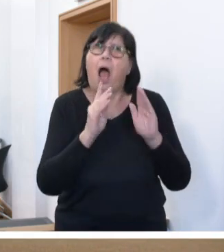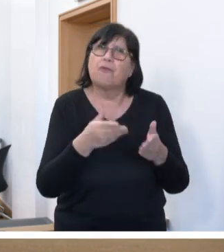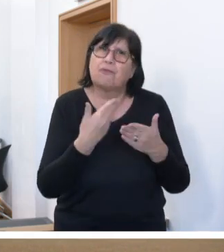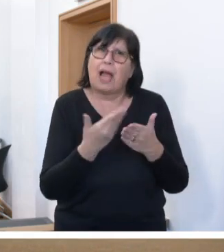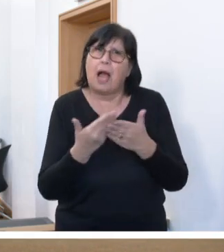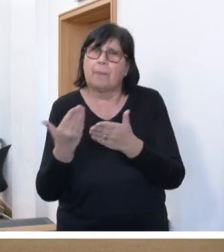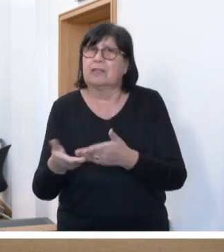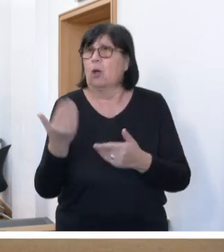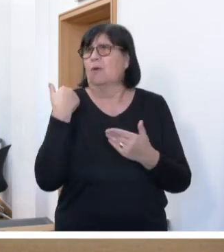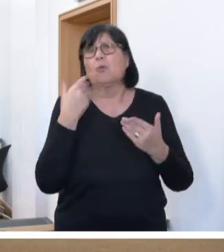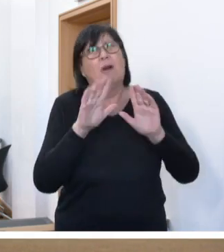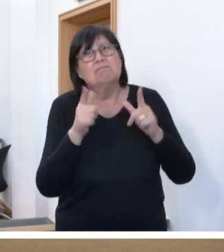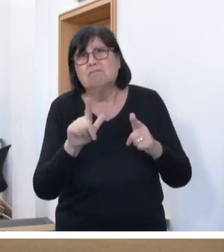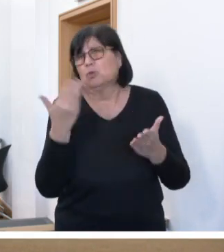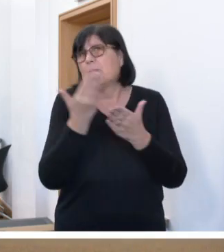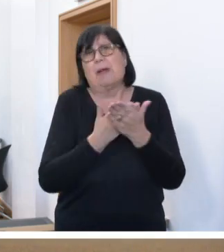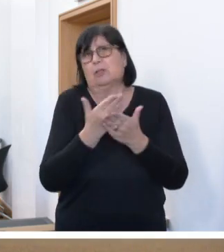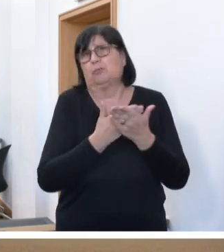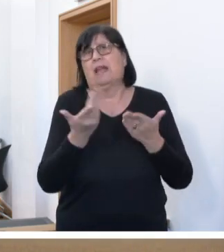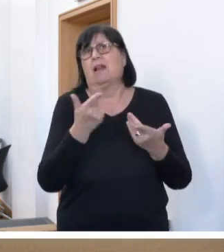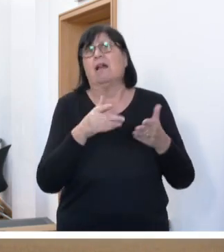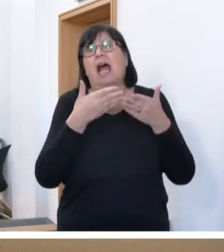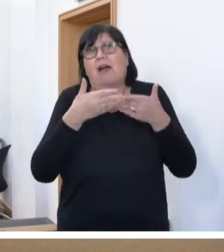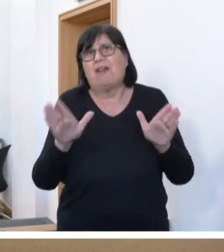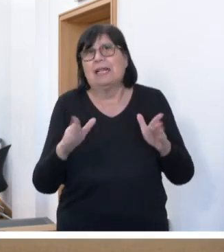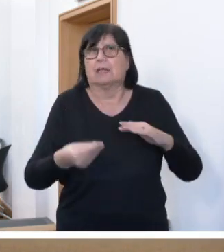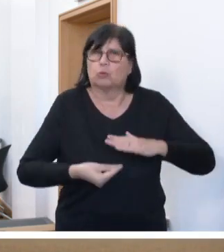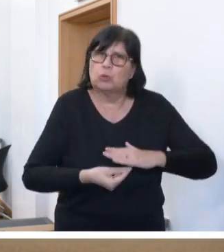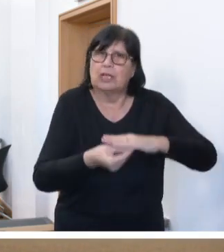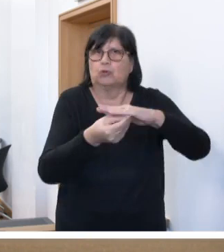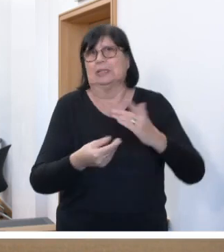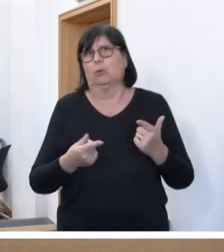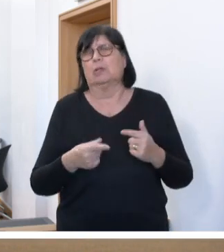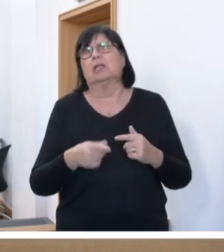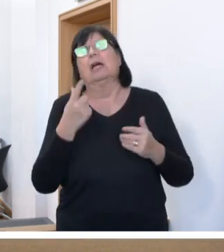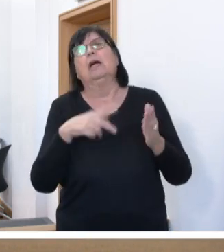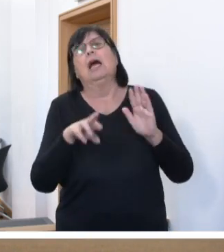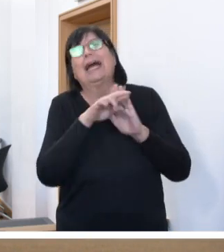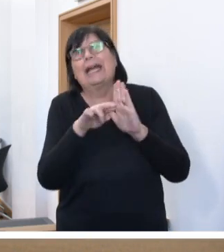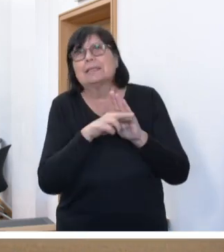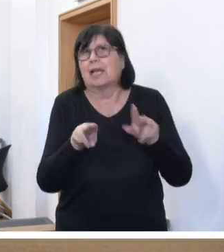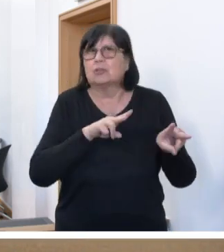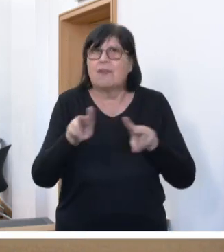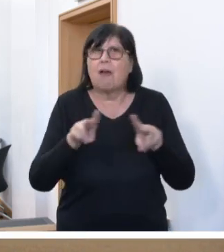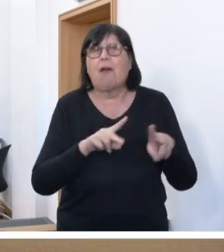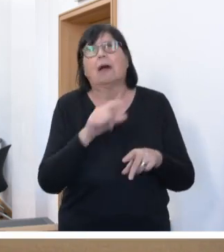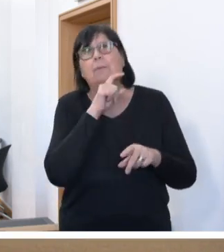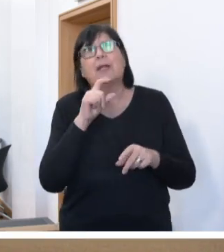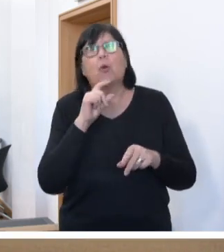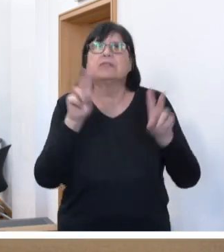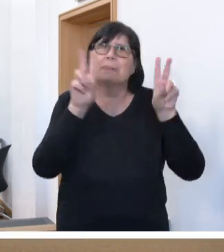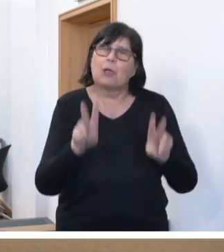vorlagen, beispielsweise das Instrument der erweiterten Unterstützung, das Registrierungsverfahren für Berufsbetreuer,